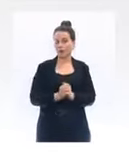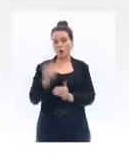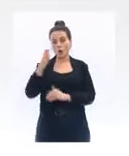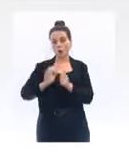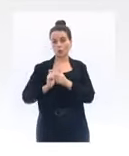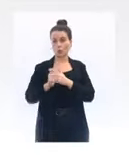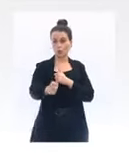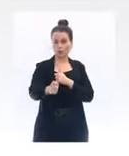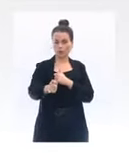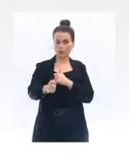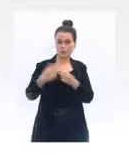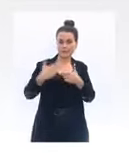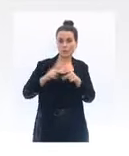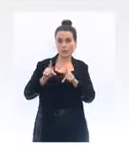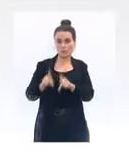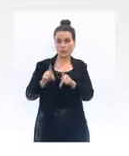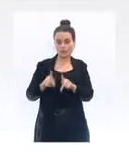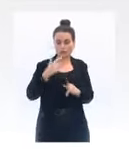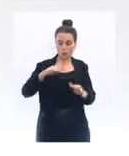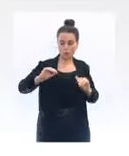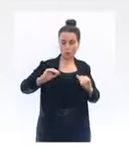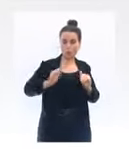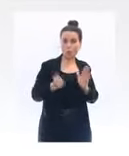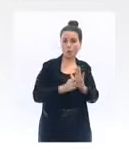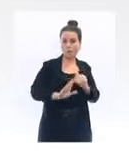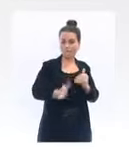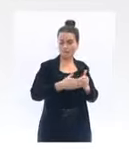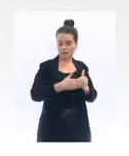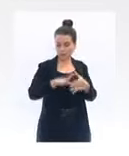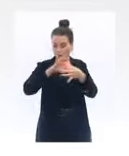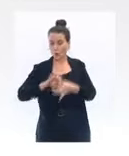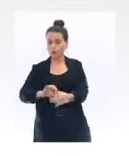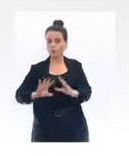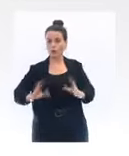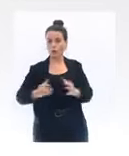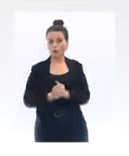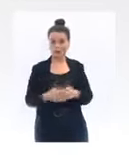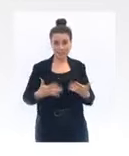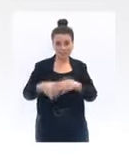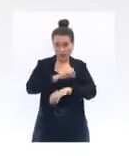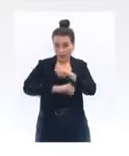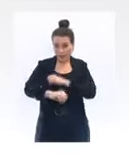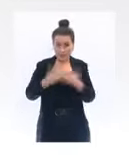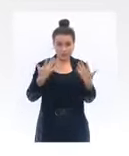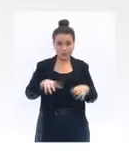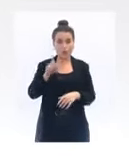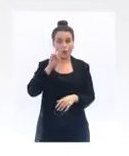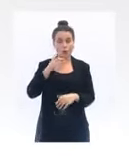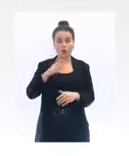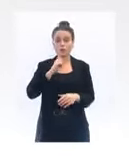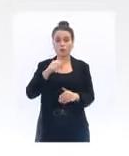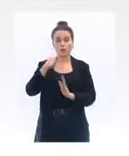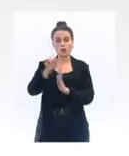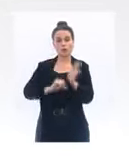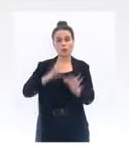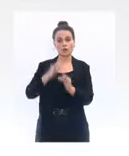-dire la continuité pédagogique lorsque l'on ferme. Ce protocole, nous l'appliquons déjà puisque depuis le mois de septembre, il y a des établissements qui ont eu à fermer, souvent